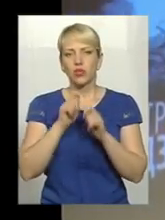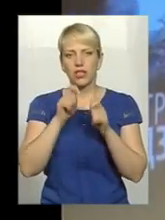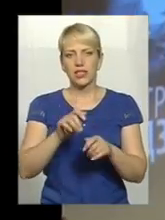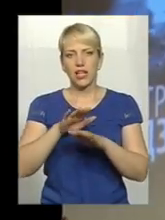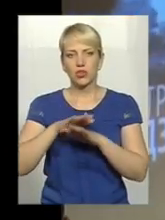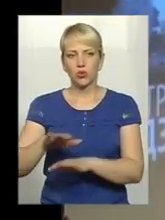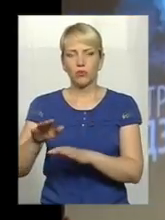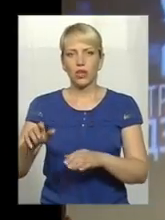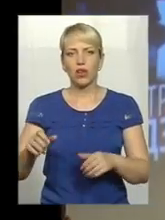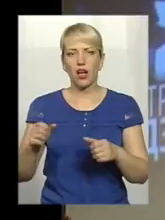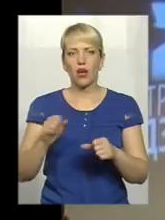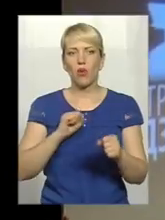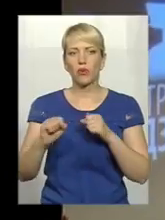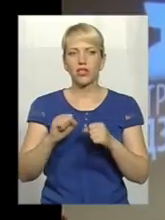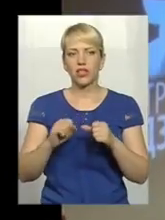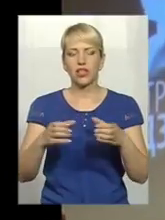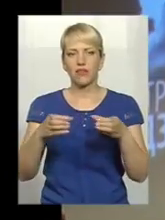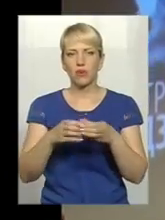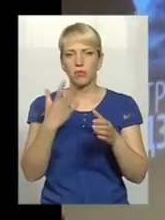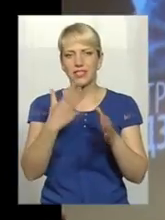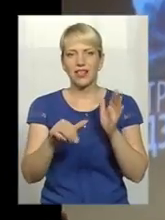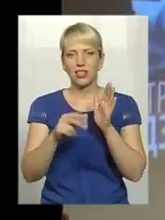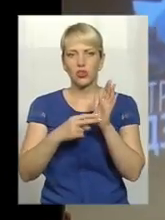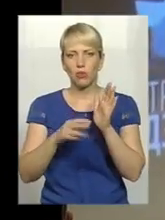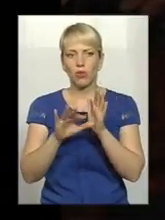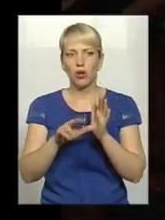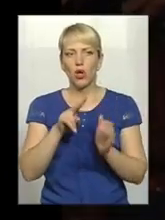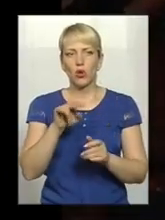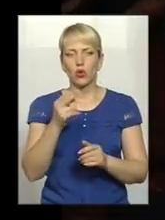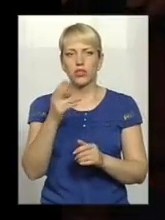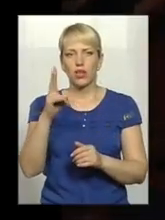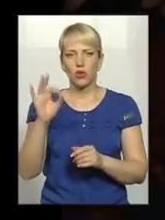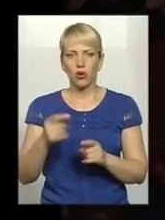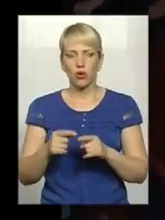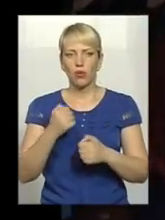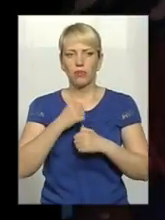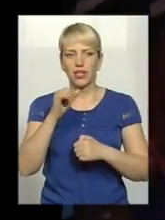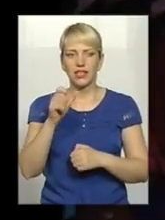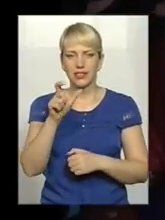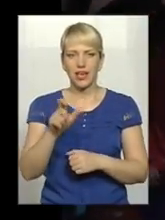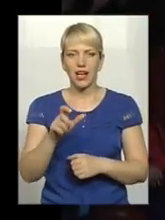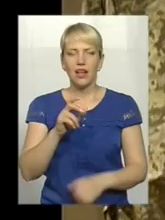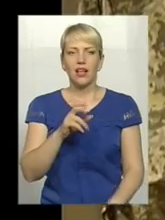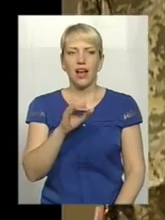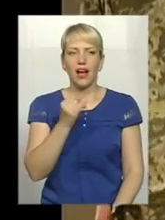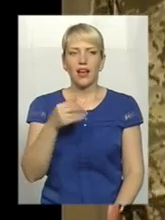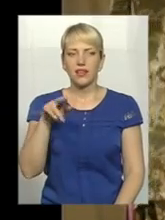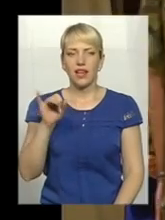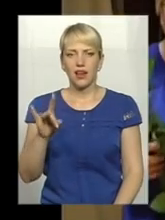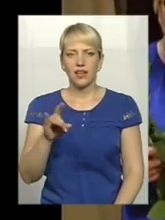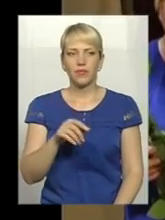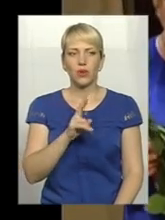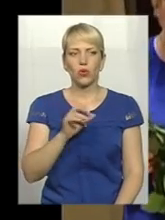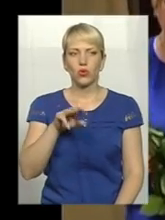взводу 17-го батальйону 57-ї бригади Дмитра Годзенко, бійця батальйону «Айдар» Назара Якубовського, бійця Миколу Микитюка,